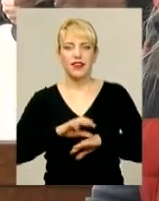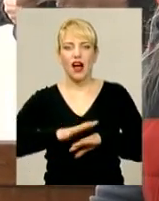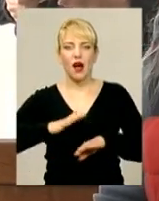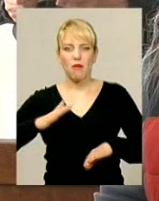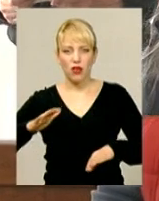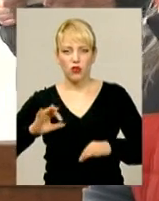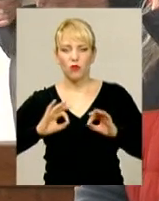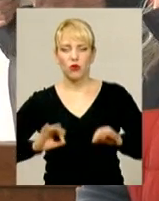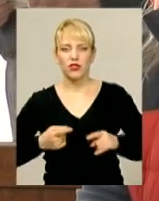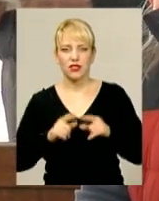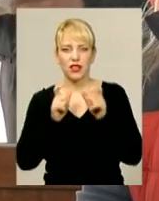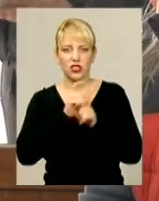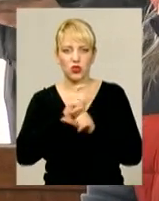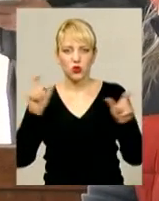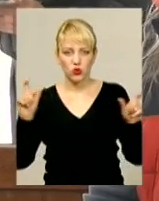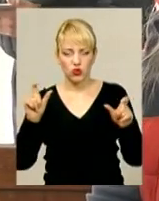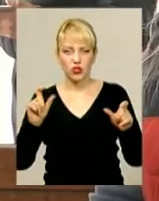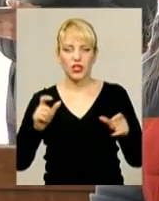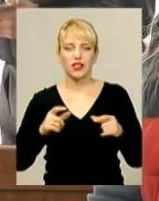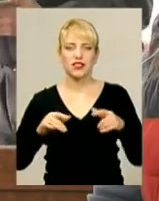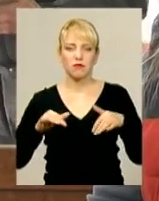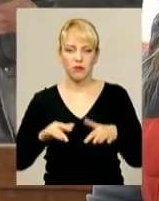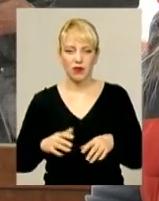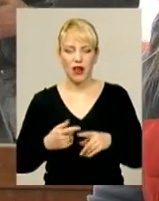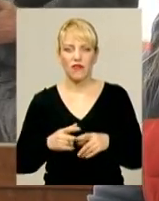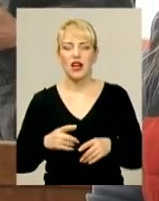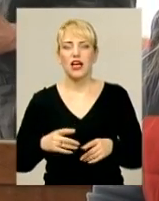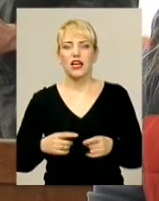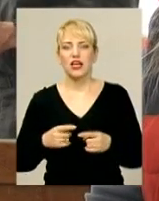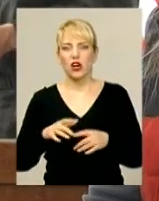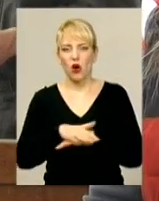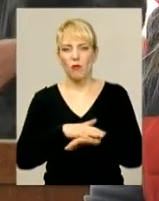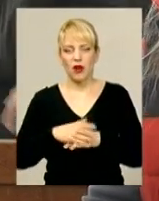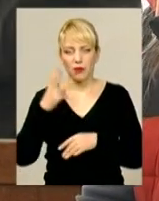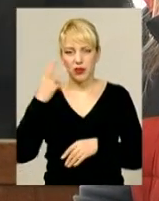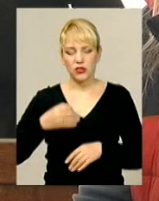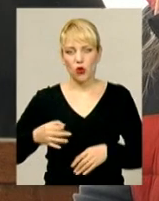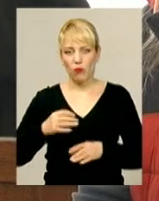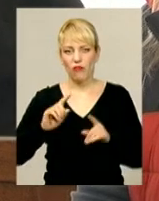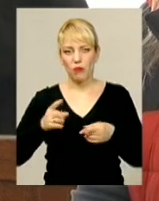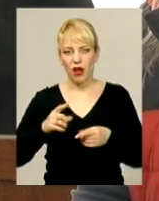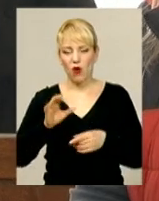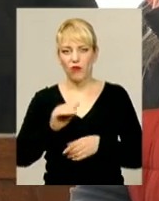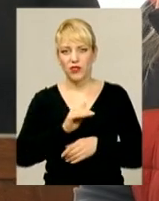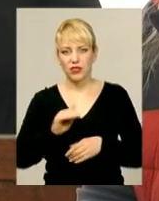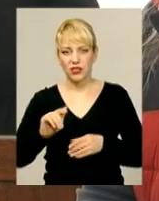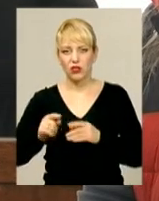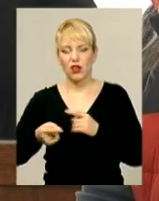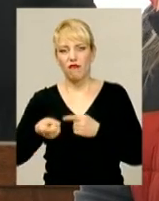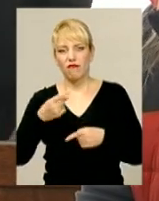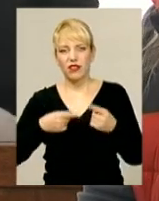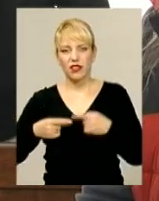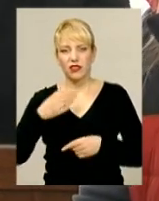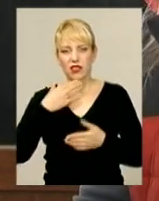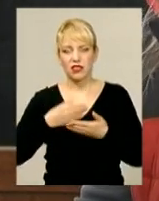кричуща справа. Згідно з вищенаведеною, громадськість Хмельницької області вимагає офіційно відкликати свій підпис